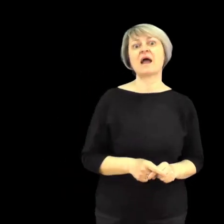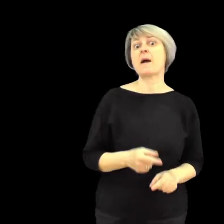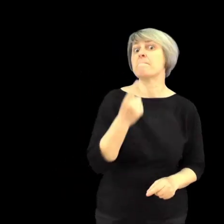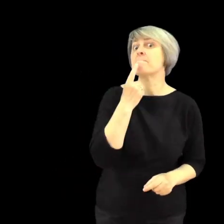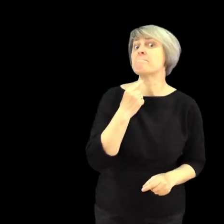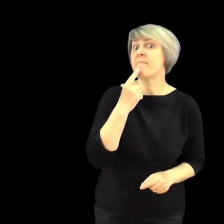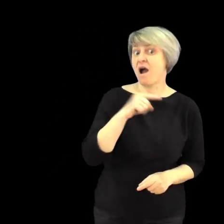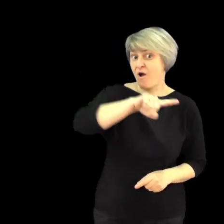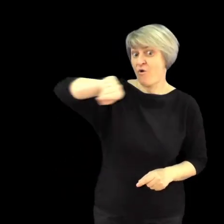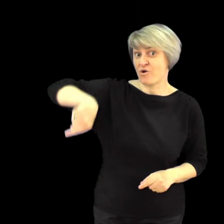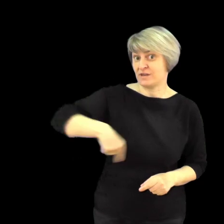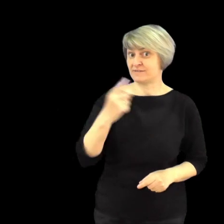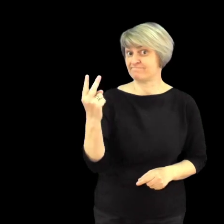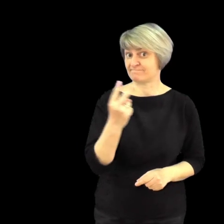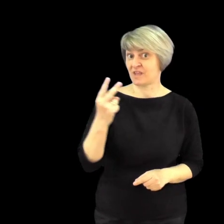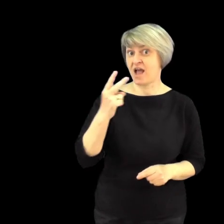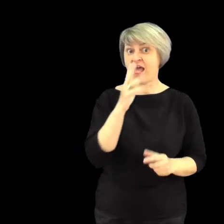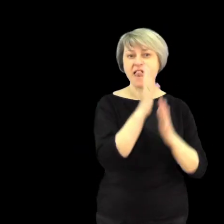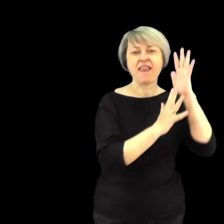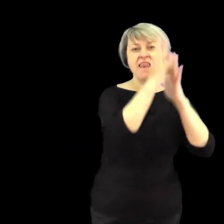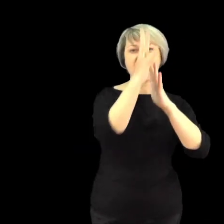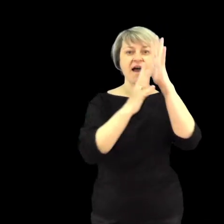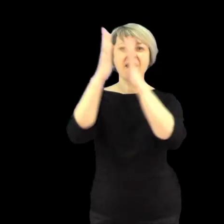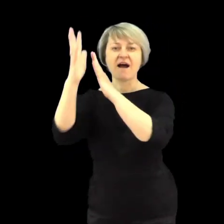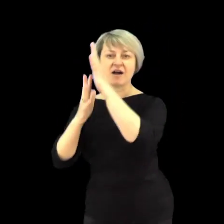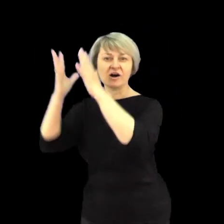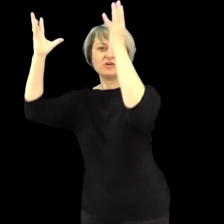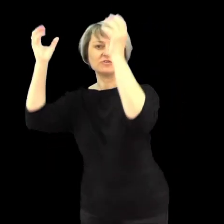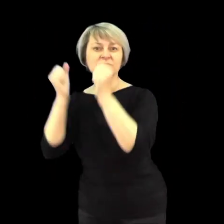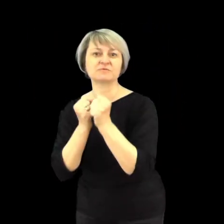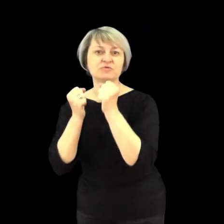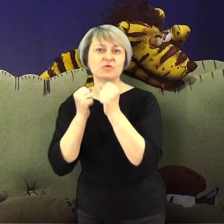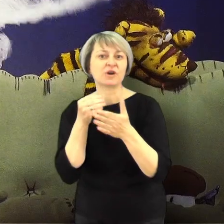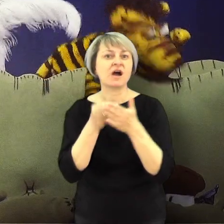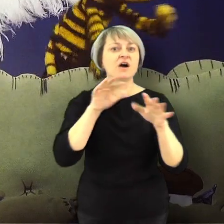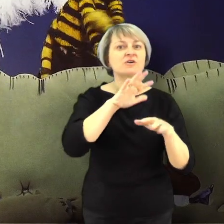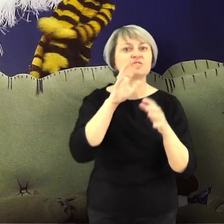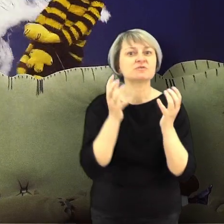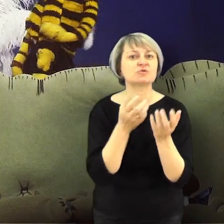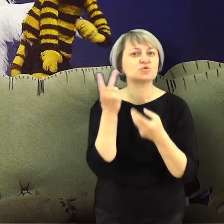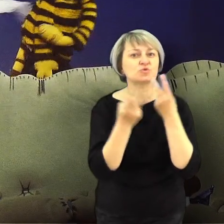Choć mało nas Choć wokół ciemny las A